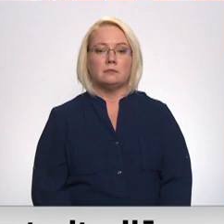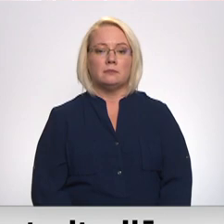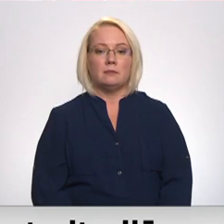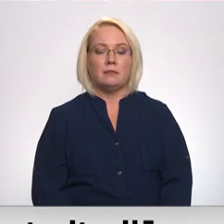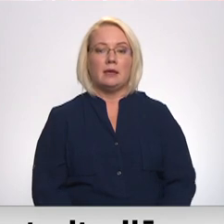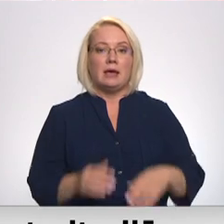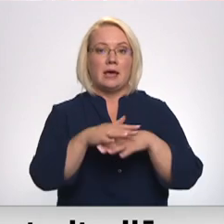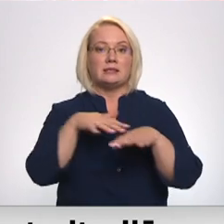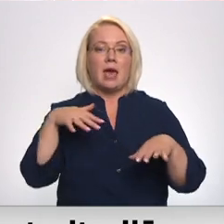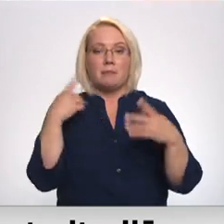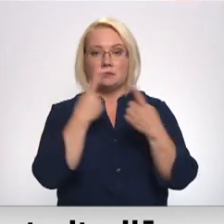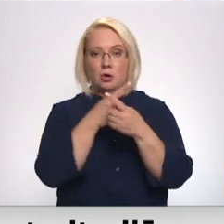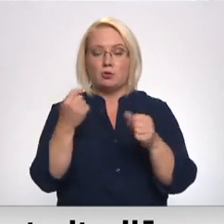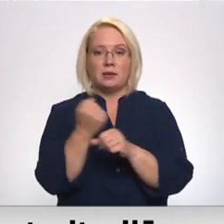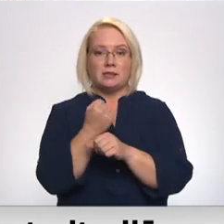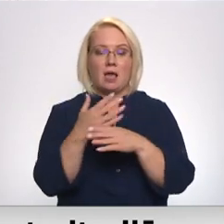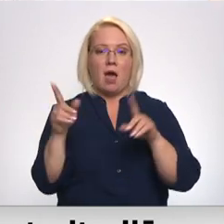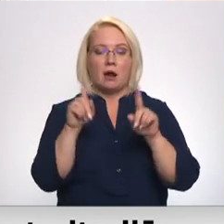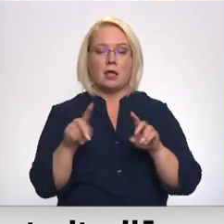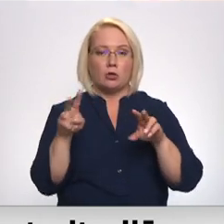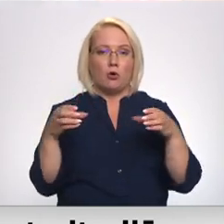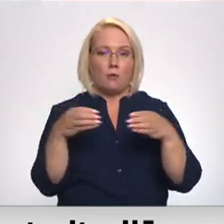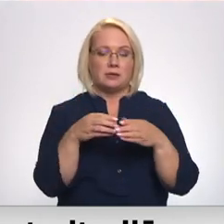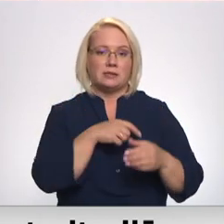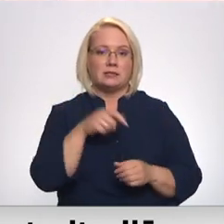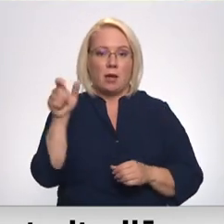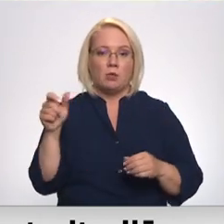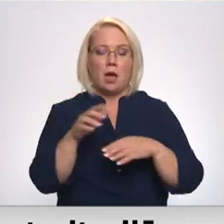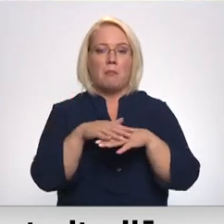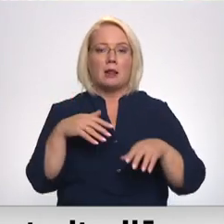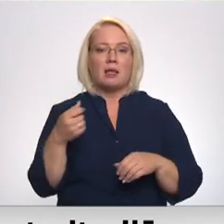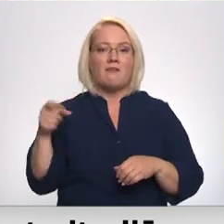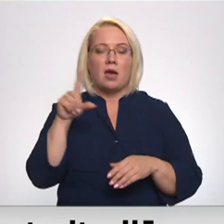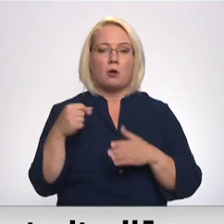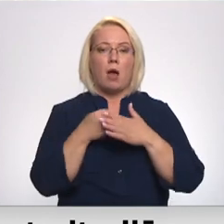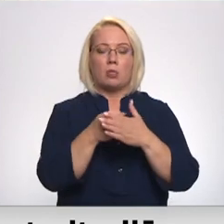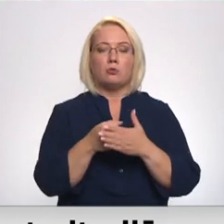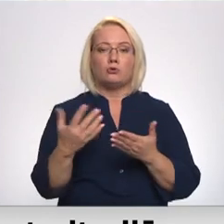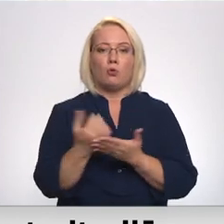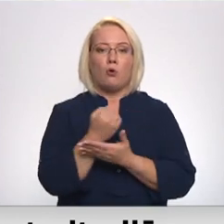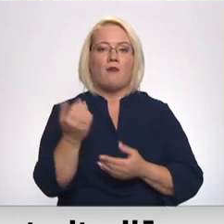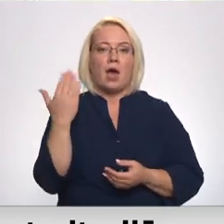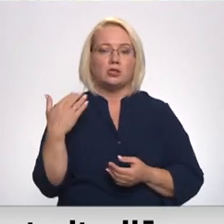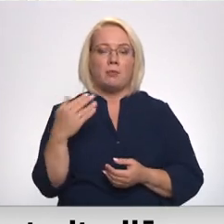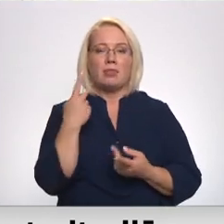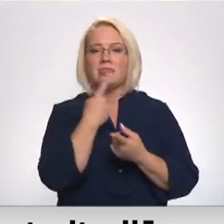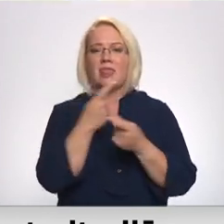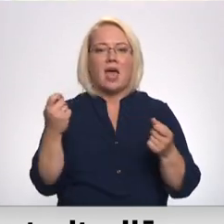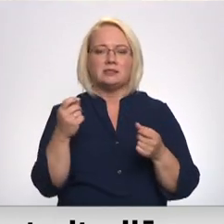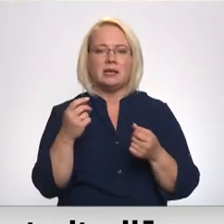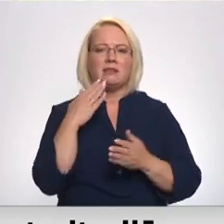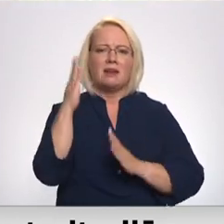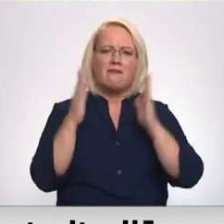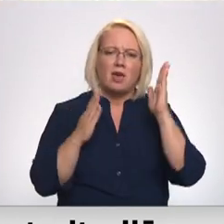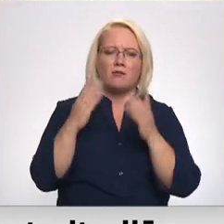Sājumas paziņām izstrādāja Arlietu komisijas deputāti. Parlamenta vairākumu atbalstu guv aicinājums ne tikai neatzīt referendums vai